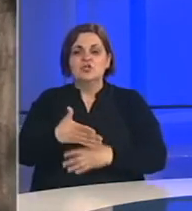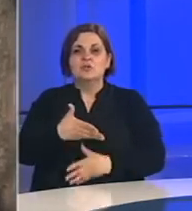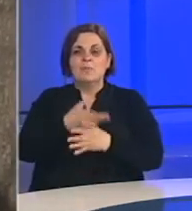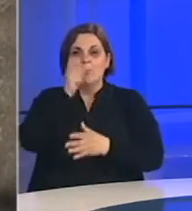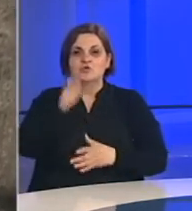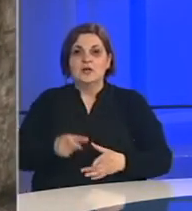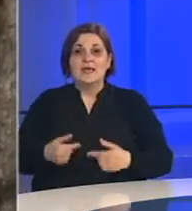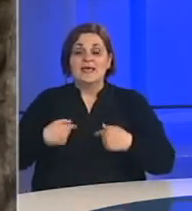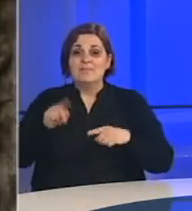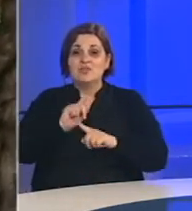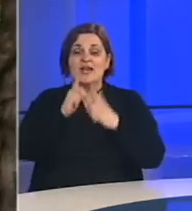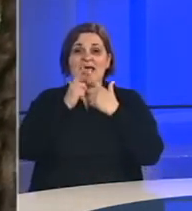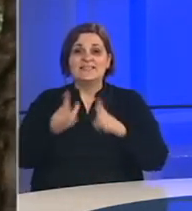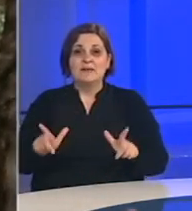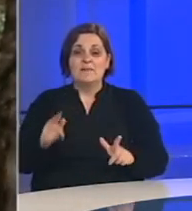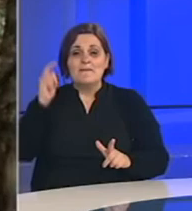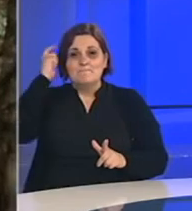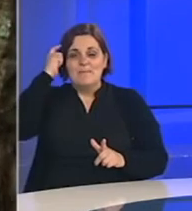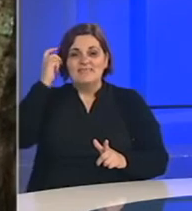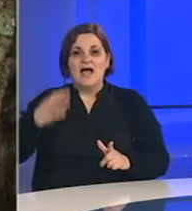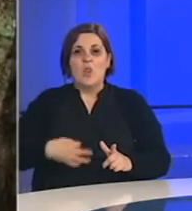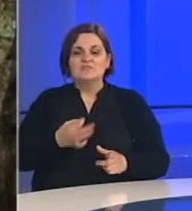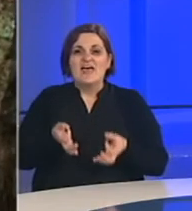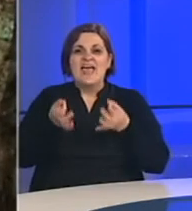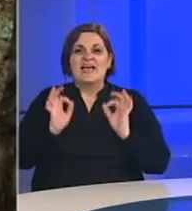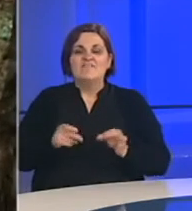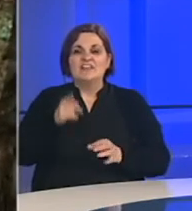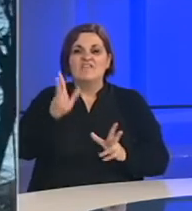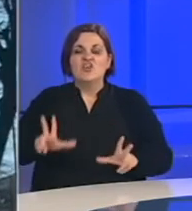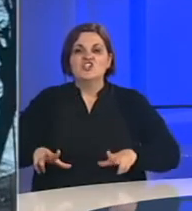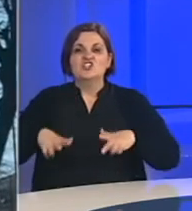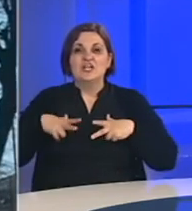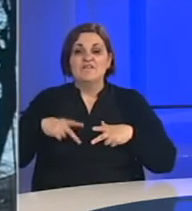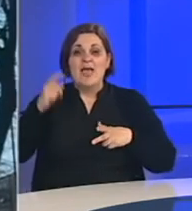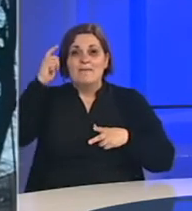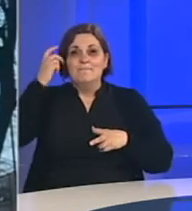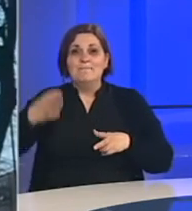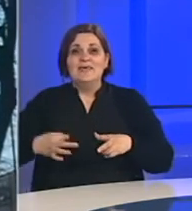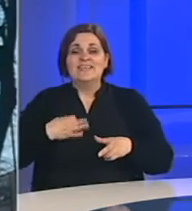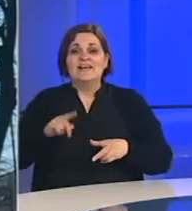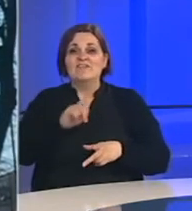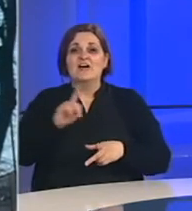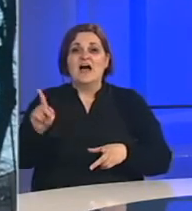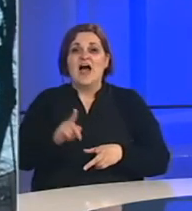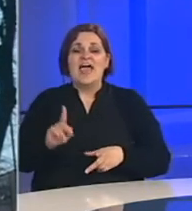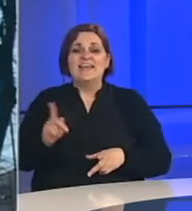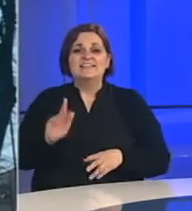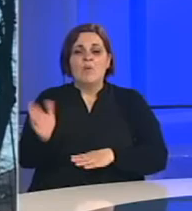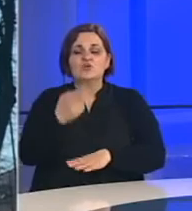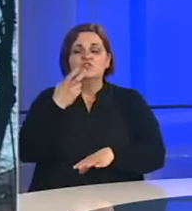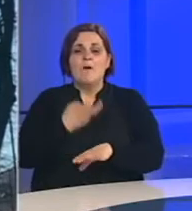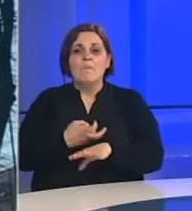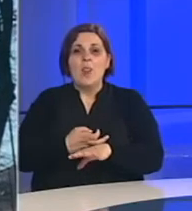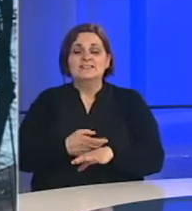ljudima. i mi to ne smijemo dozvoluti. Mentalno zdravlje ljudi, kvalitet njihovog života, mentalno zdravlje nije samo od svog bolesti.